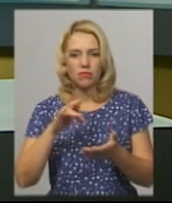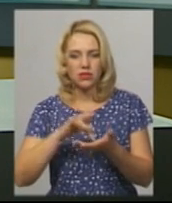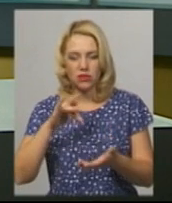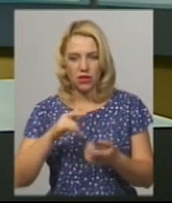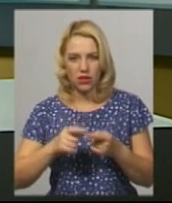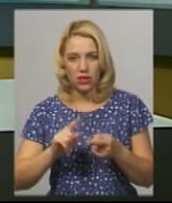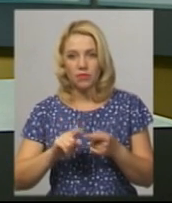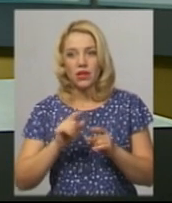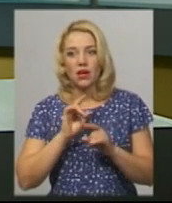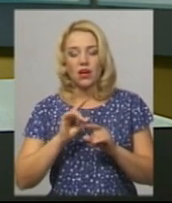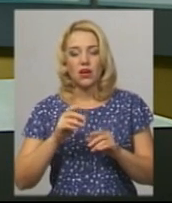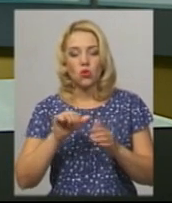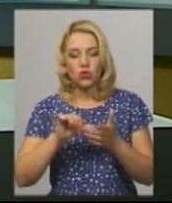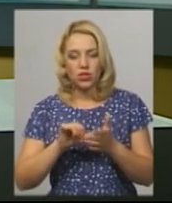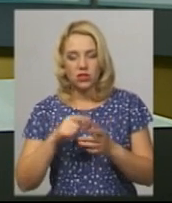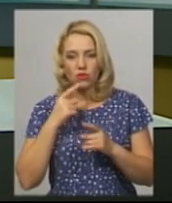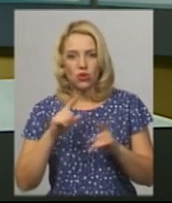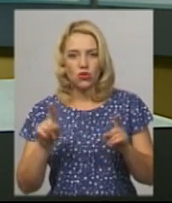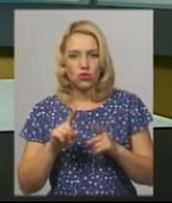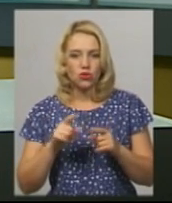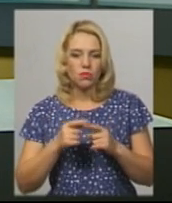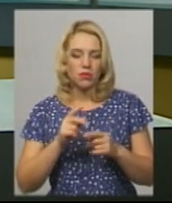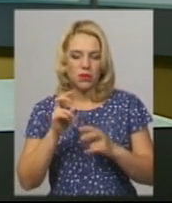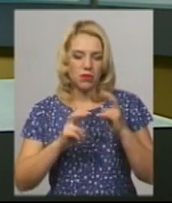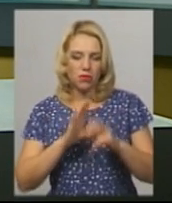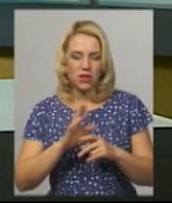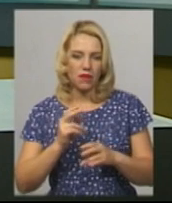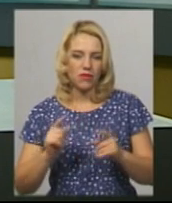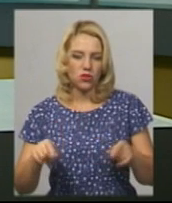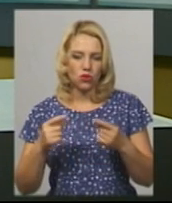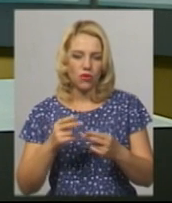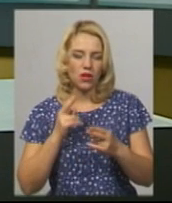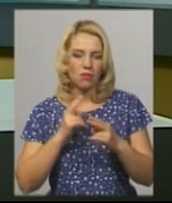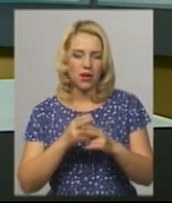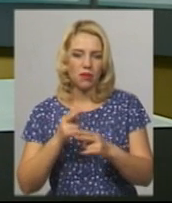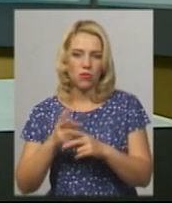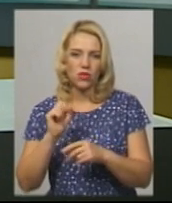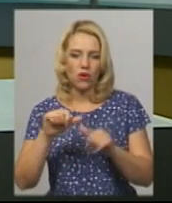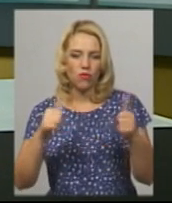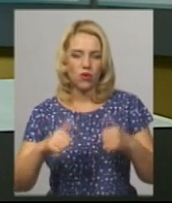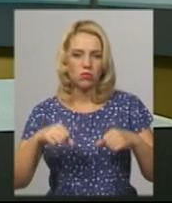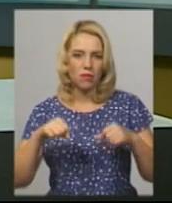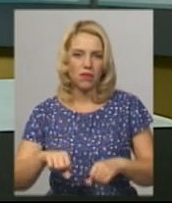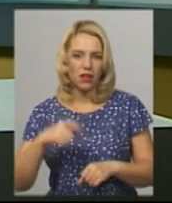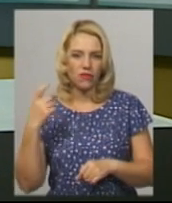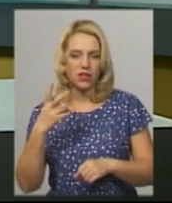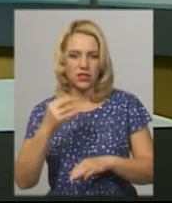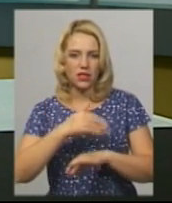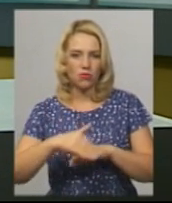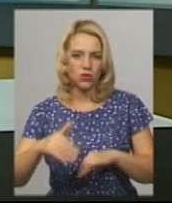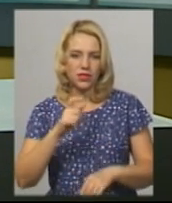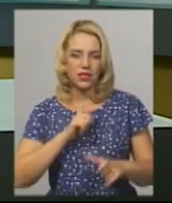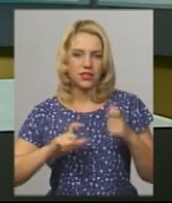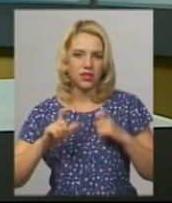прийняти заходи, аби підприємство не влаштовувало перепон на оформлення прав власності на квартири у будинку на вулиці Інститутській